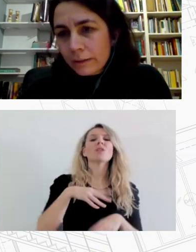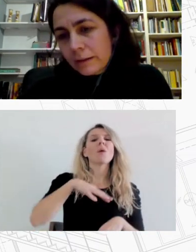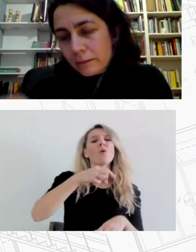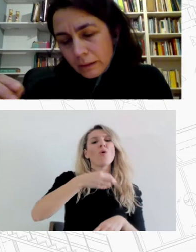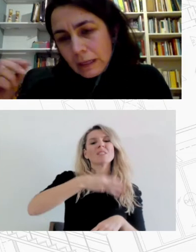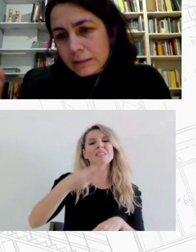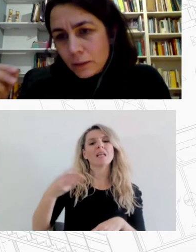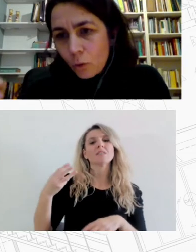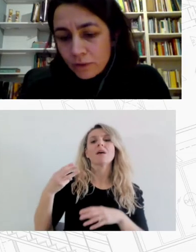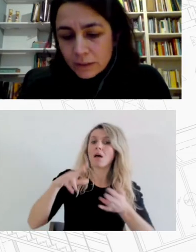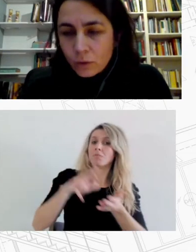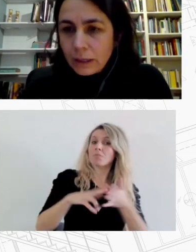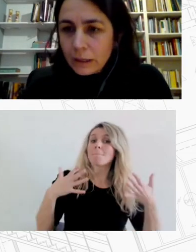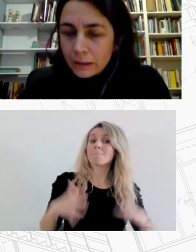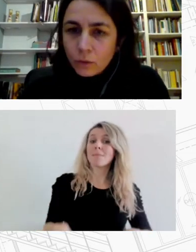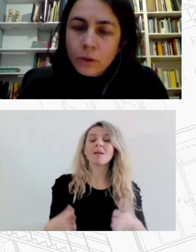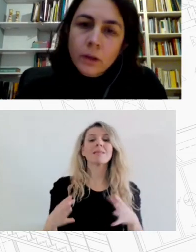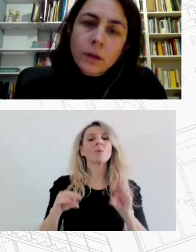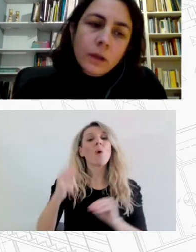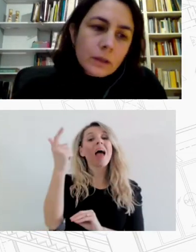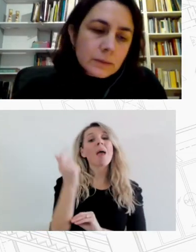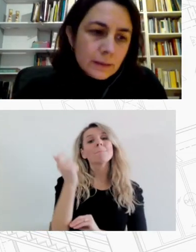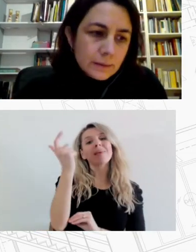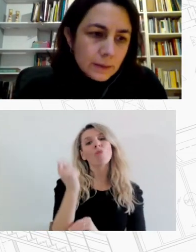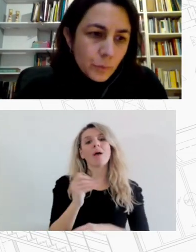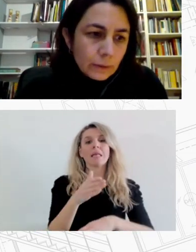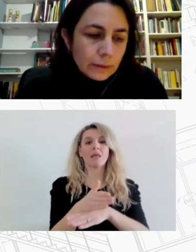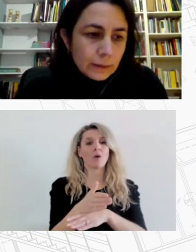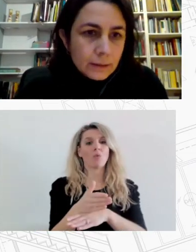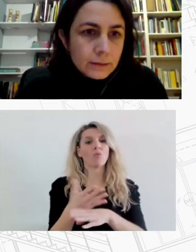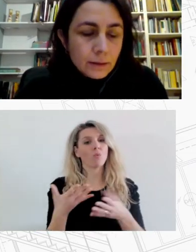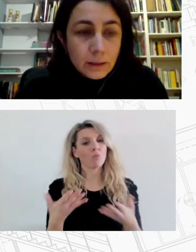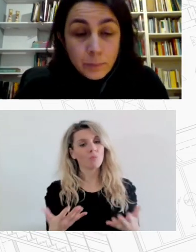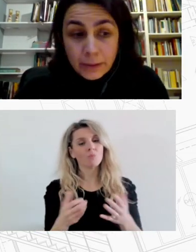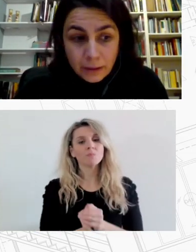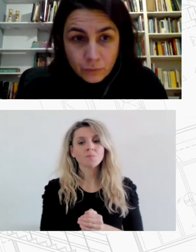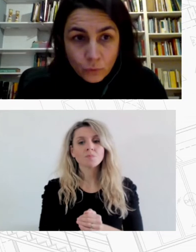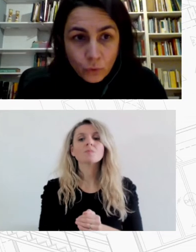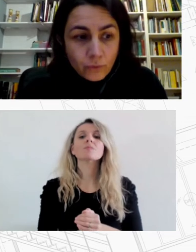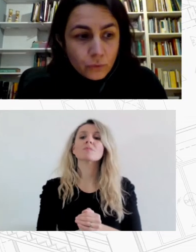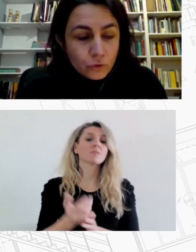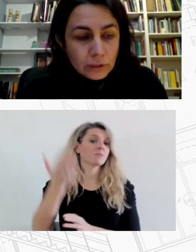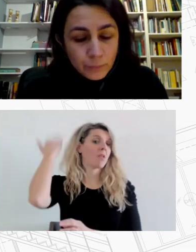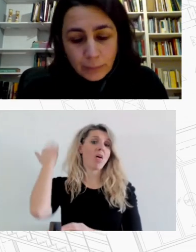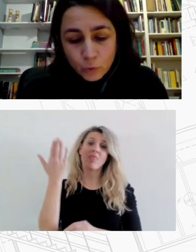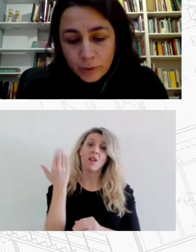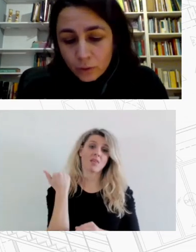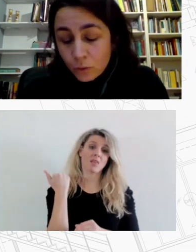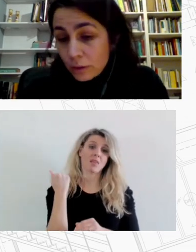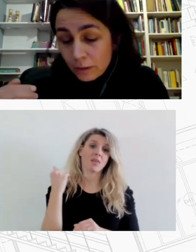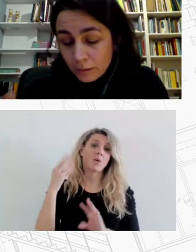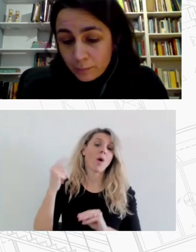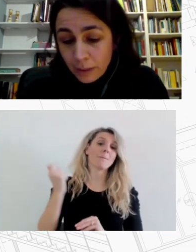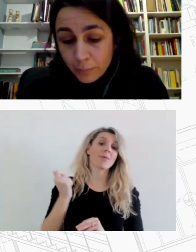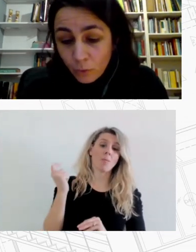έχουμε δηλαδή ένα κλασικό βασικό εργαλείο στεγαστικής πολιτικής δεν υπήρχε αυτό αφορούσε τα προηγούμενα